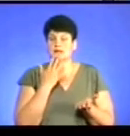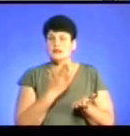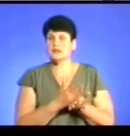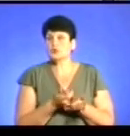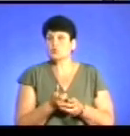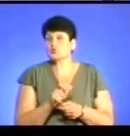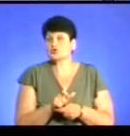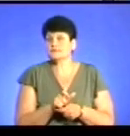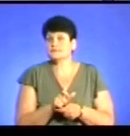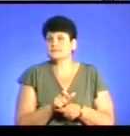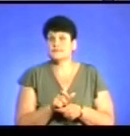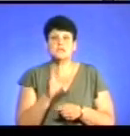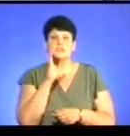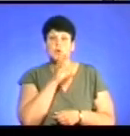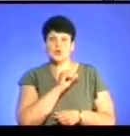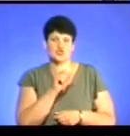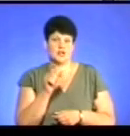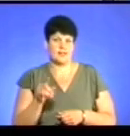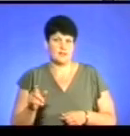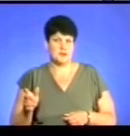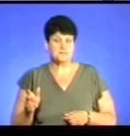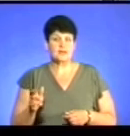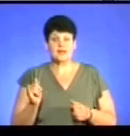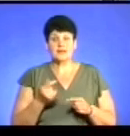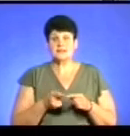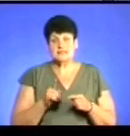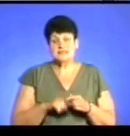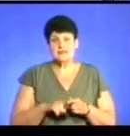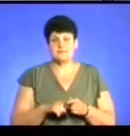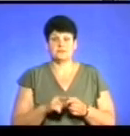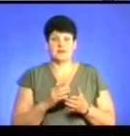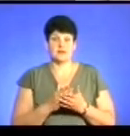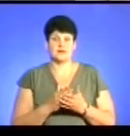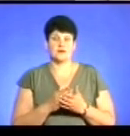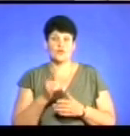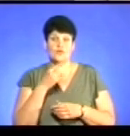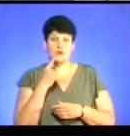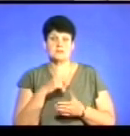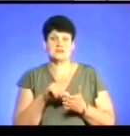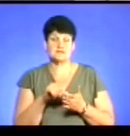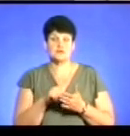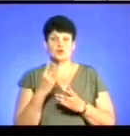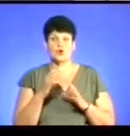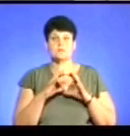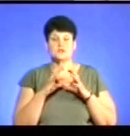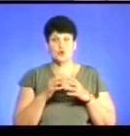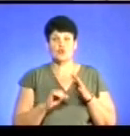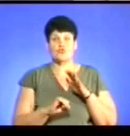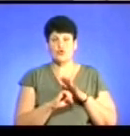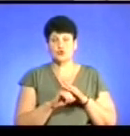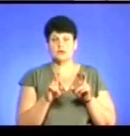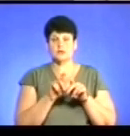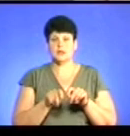злочинними. І, власне, цей стереотип розвінчує представниця одного міжнародного фонду, який